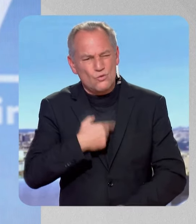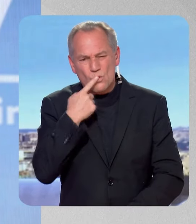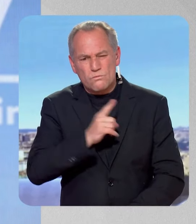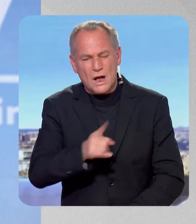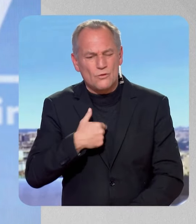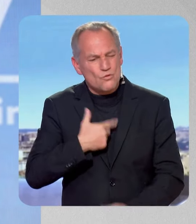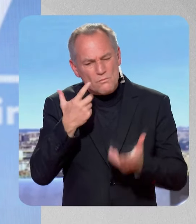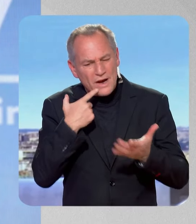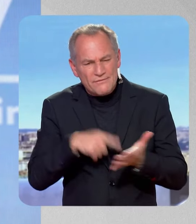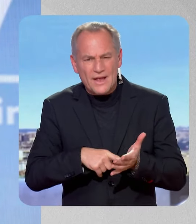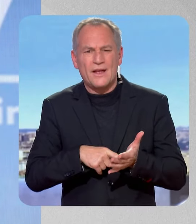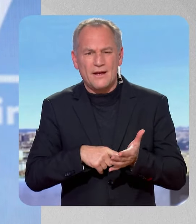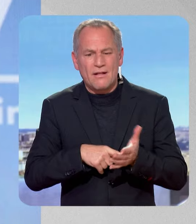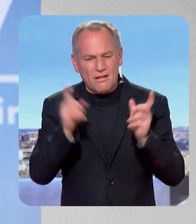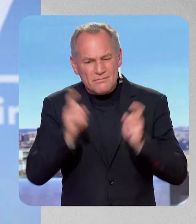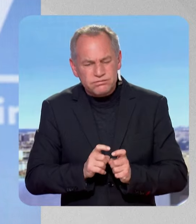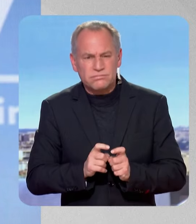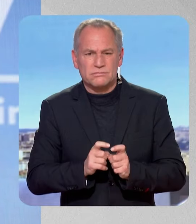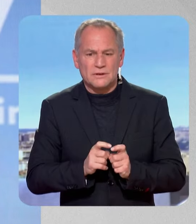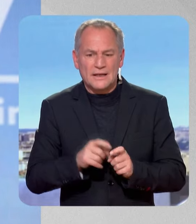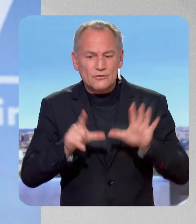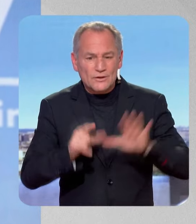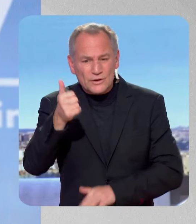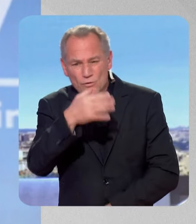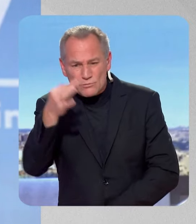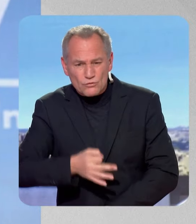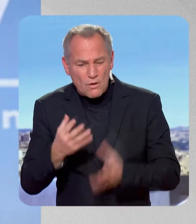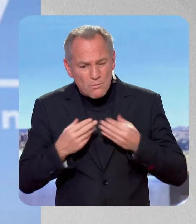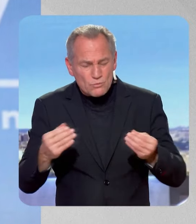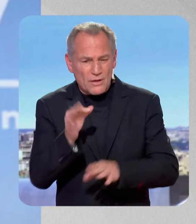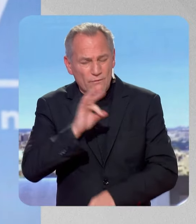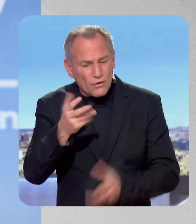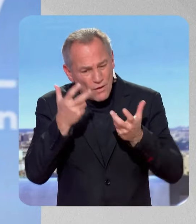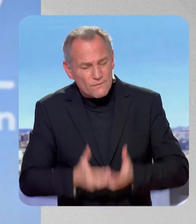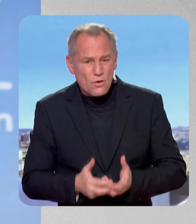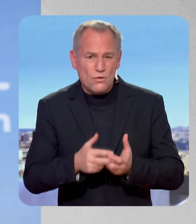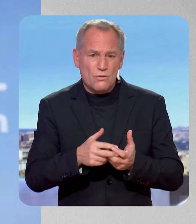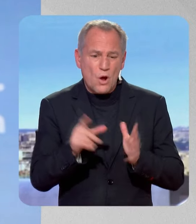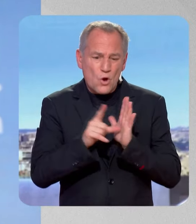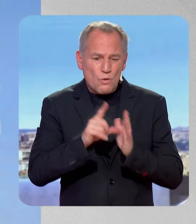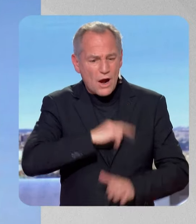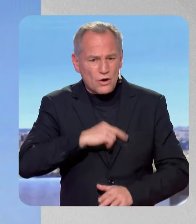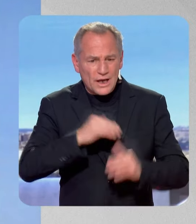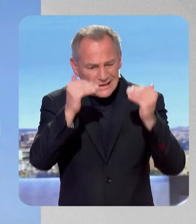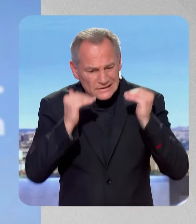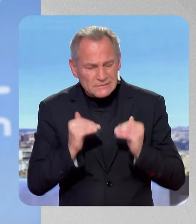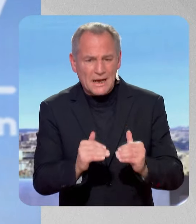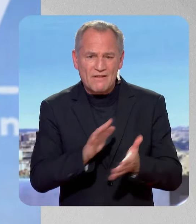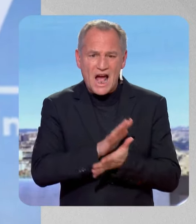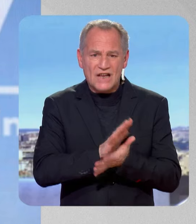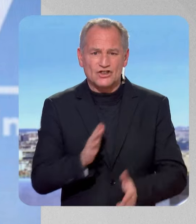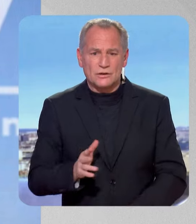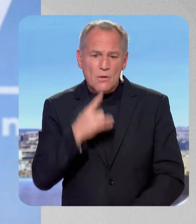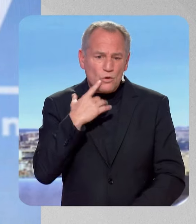attendue par 71% des Français. Je ne vous rappelle pas, je ne vous fais pas cette offense, mais de vous rappeler qu'il y avait des millions de personnes qui étaient dans la rue.